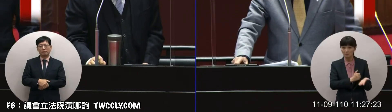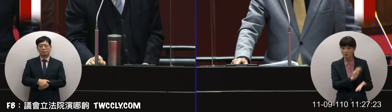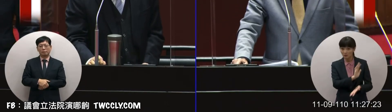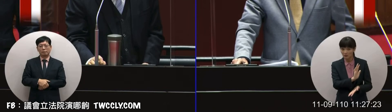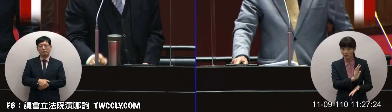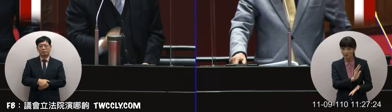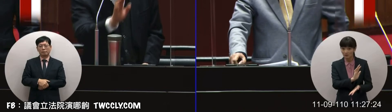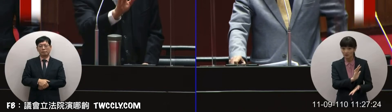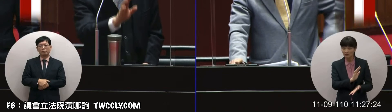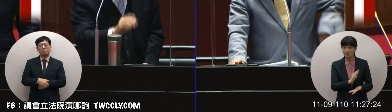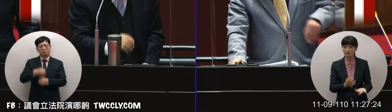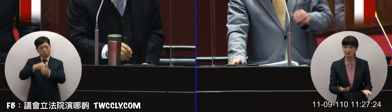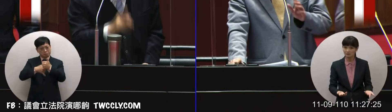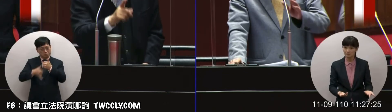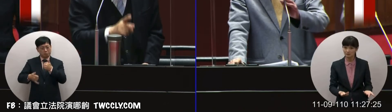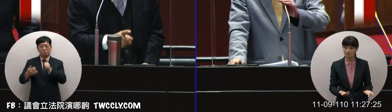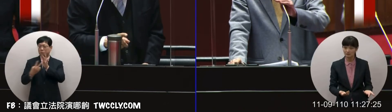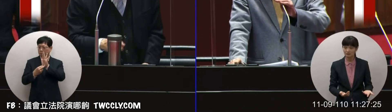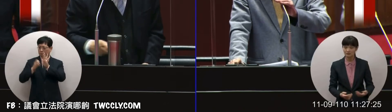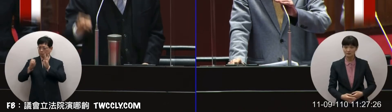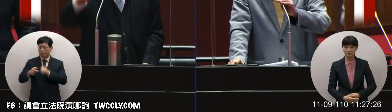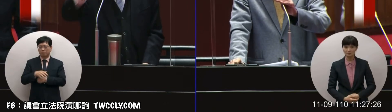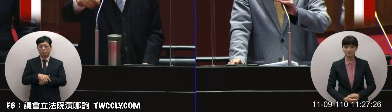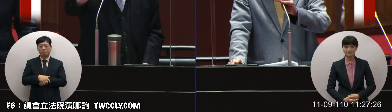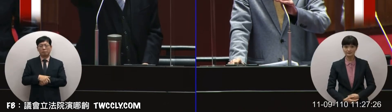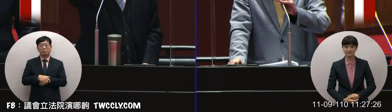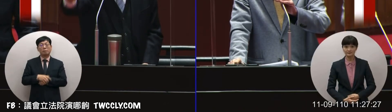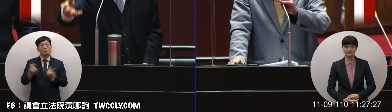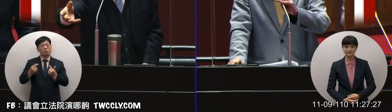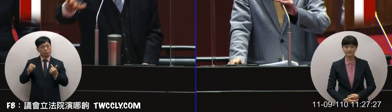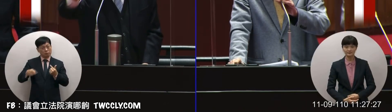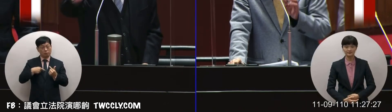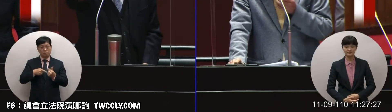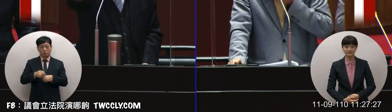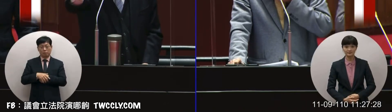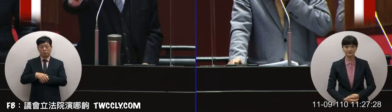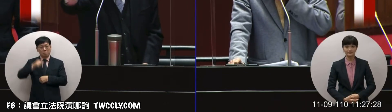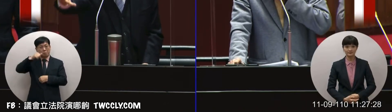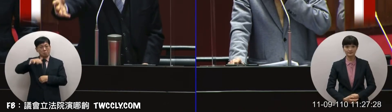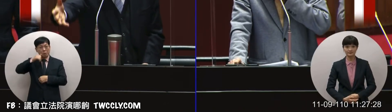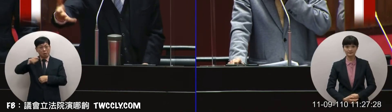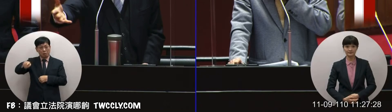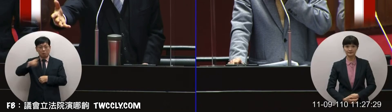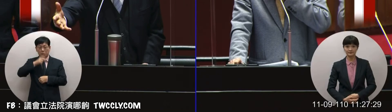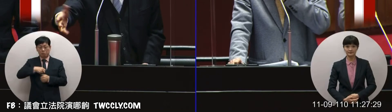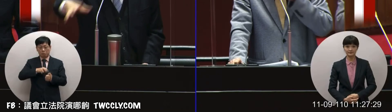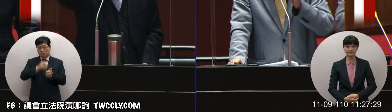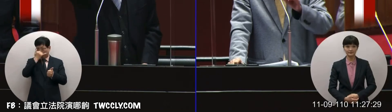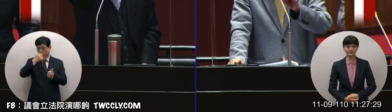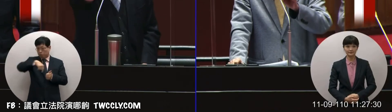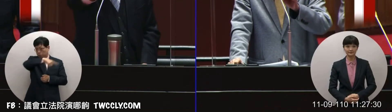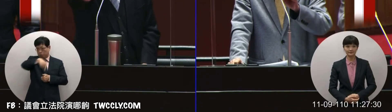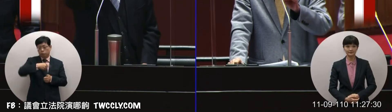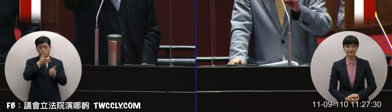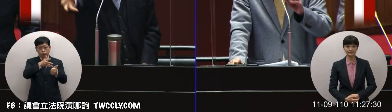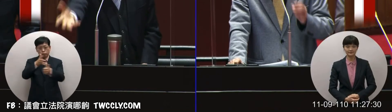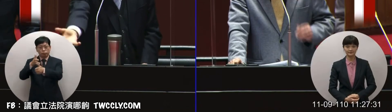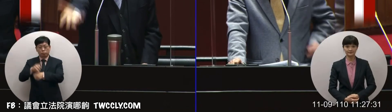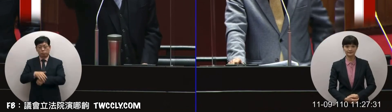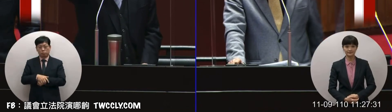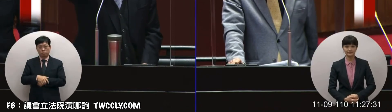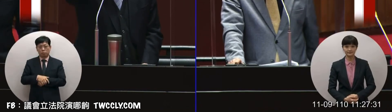那個委員我跟你說齁你看看你描述的佣地豪你問我都